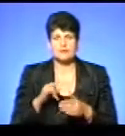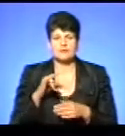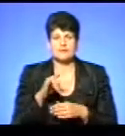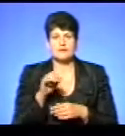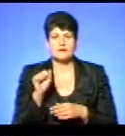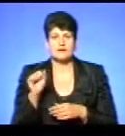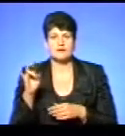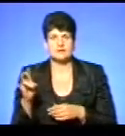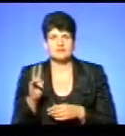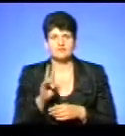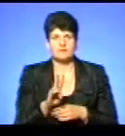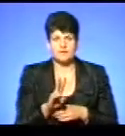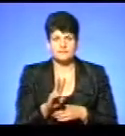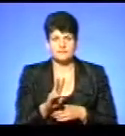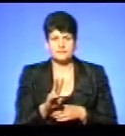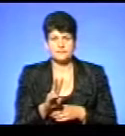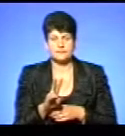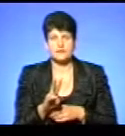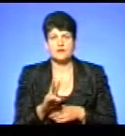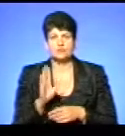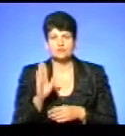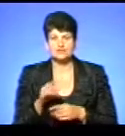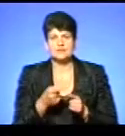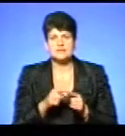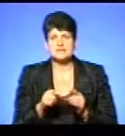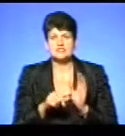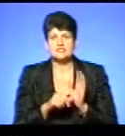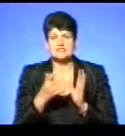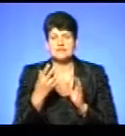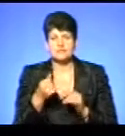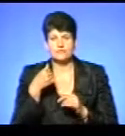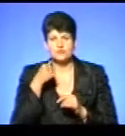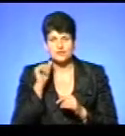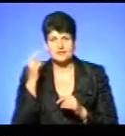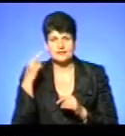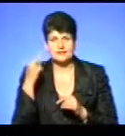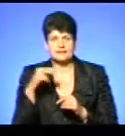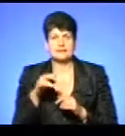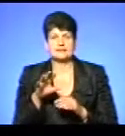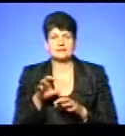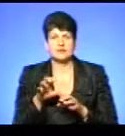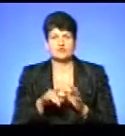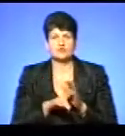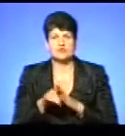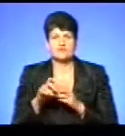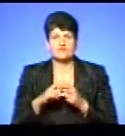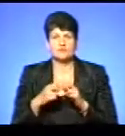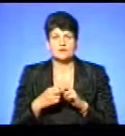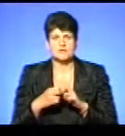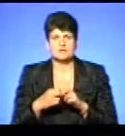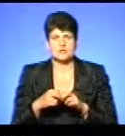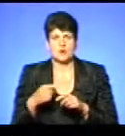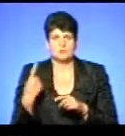Триватиме переоральна вакцинація 6 днів. Вчора таку вакцинацію диких тварин від сказу розпочали в Івано-Франківській